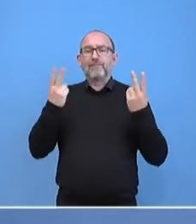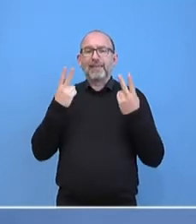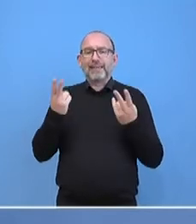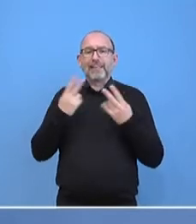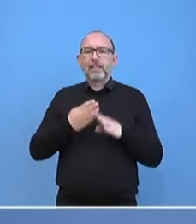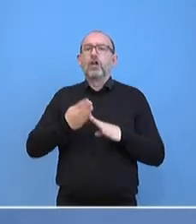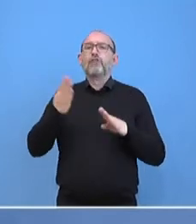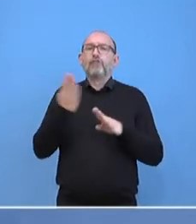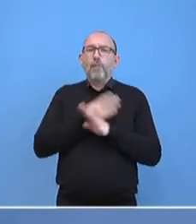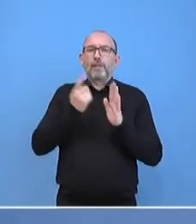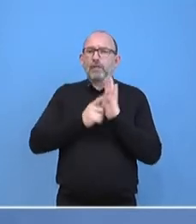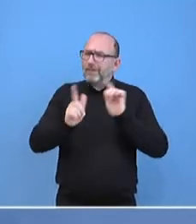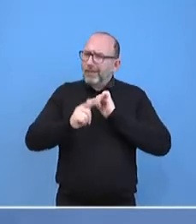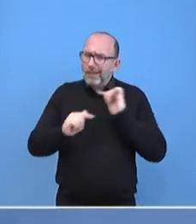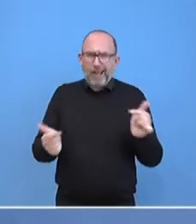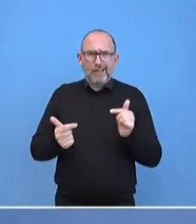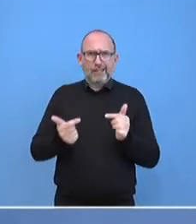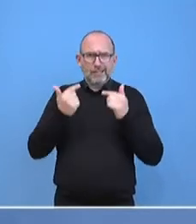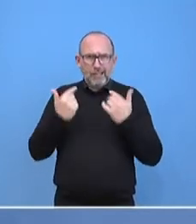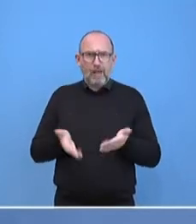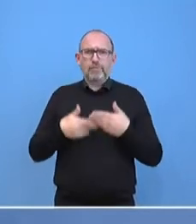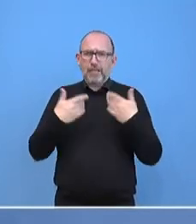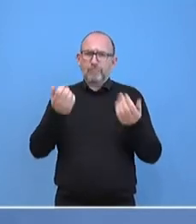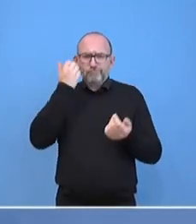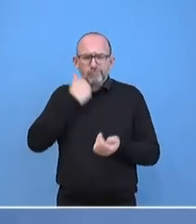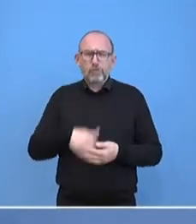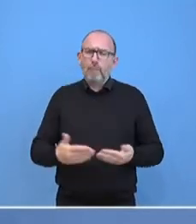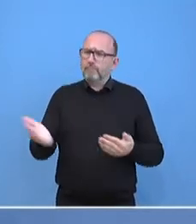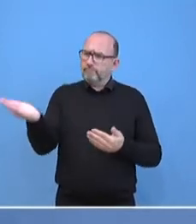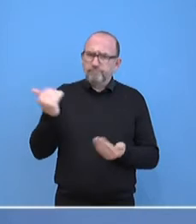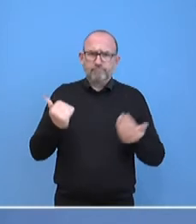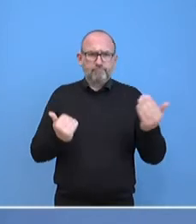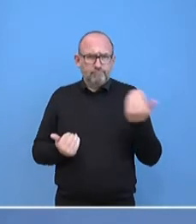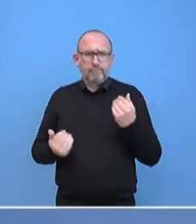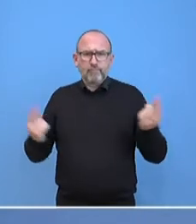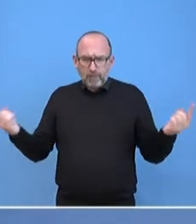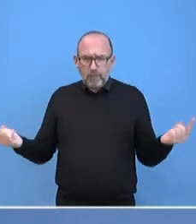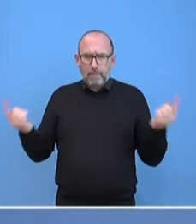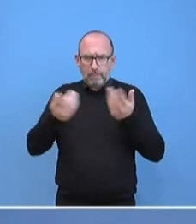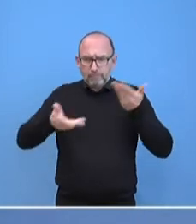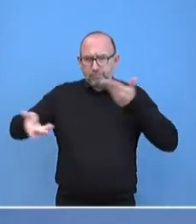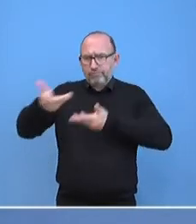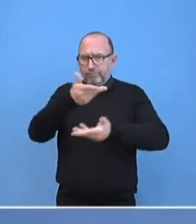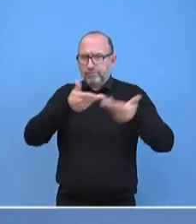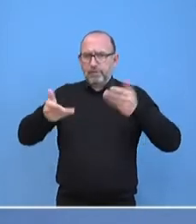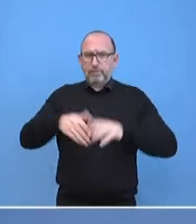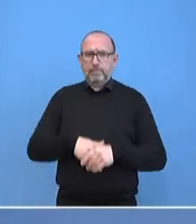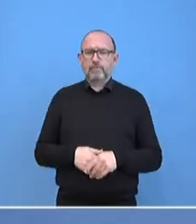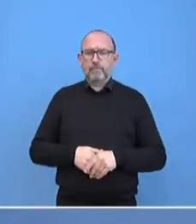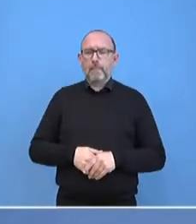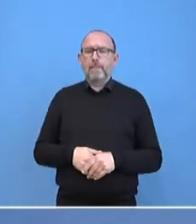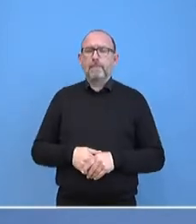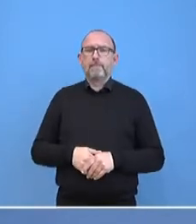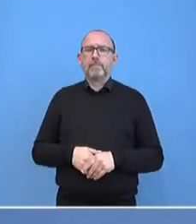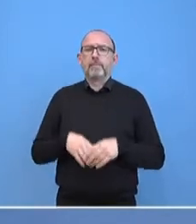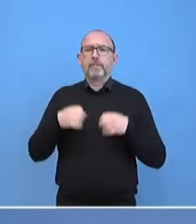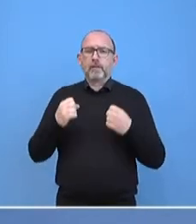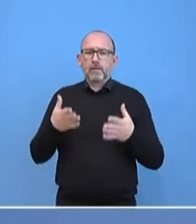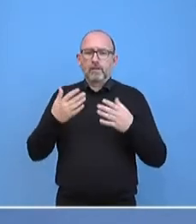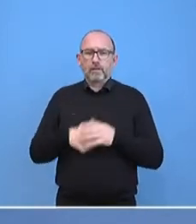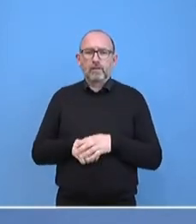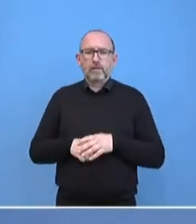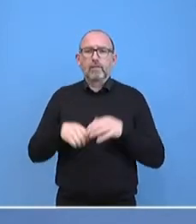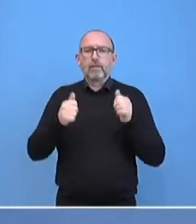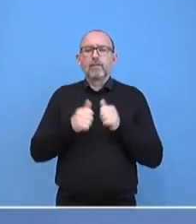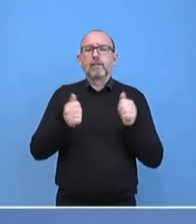substanzielle Verhandlungen eintritt, Aserbaidschan und Armenien. Wir unterstützen die Co-Vorsitzenden